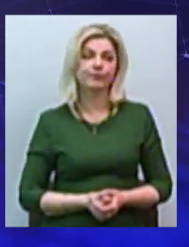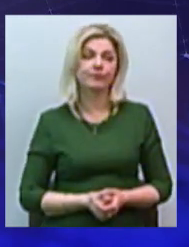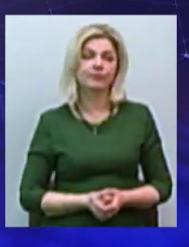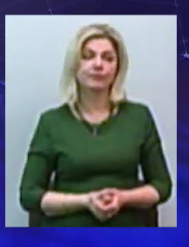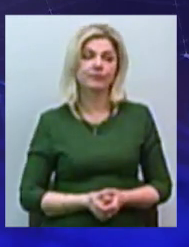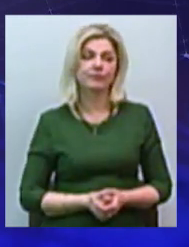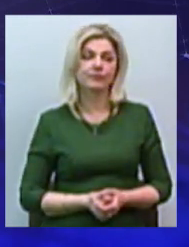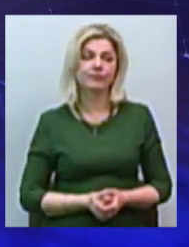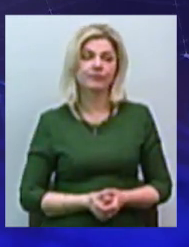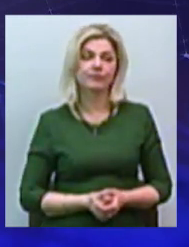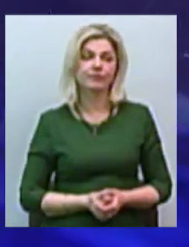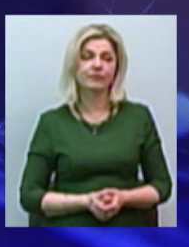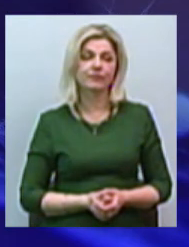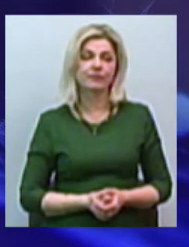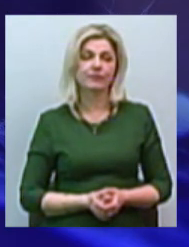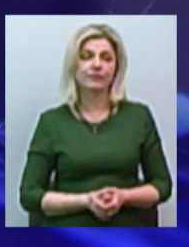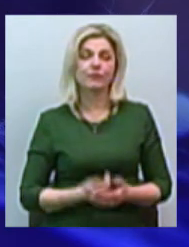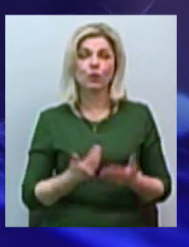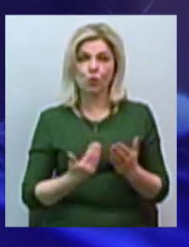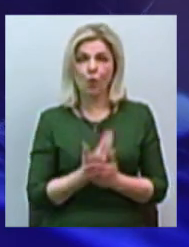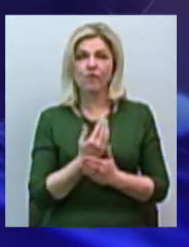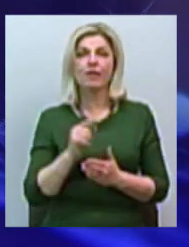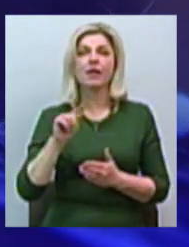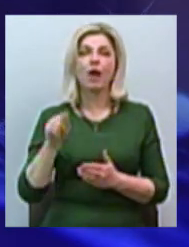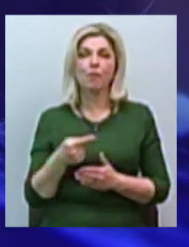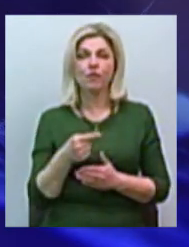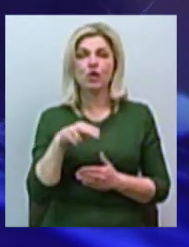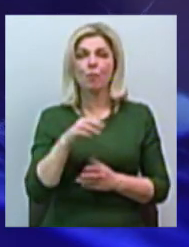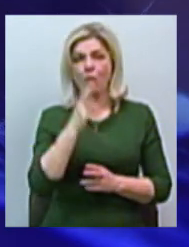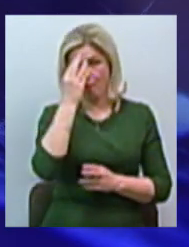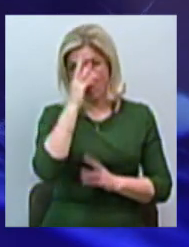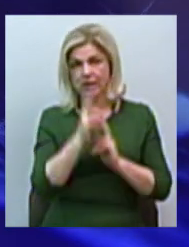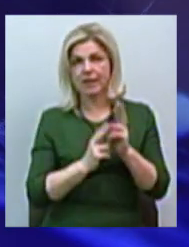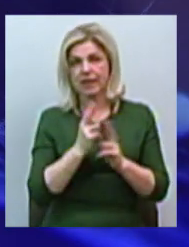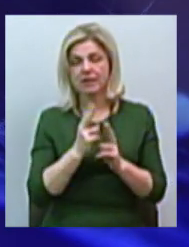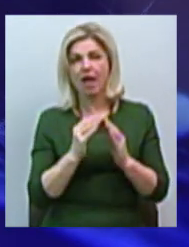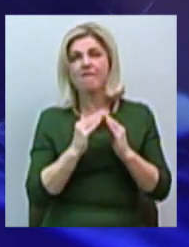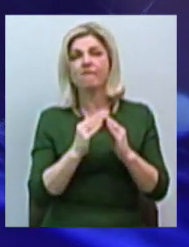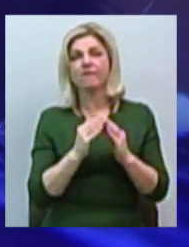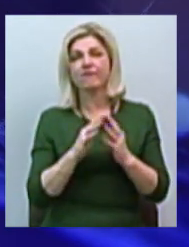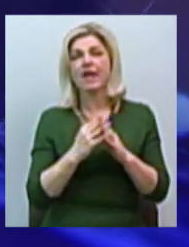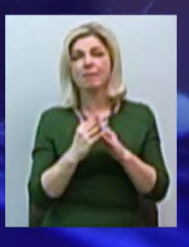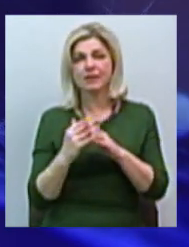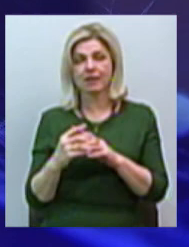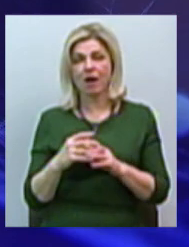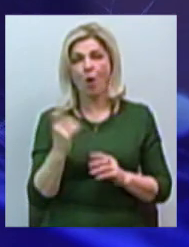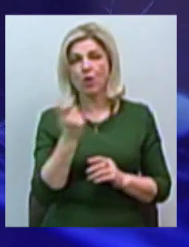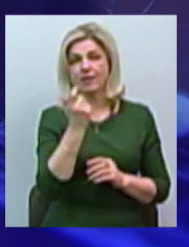Вийшли очередні требования по модернізации фермерських хозяйств. т.е. там